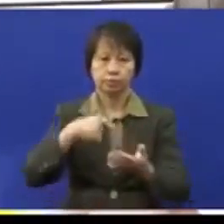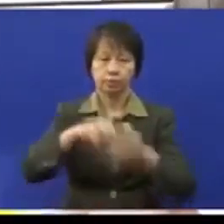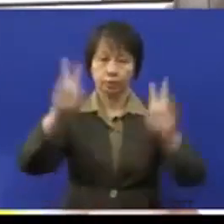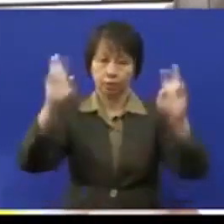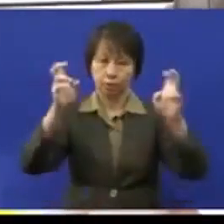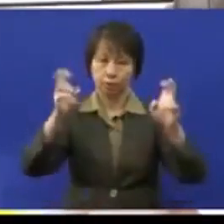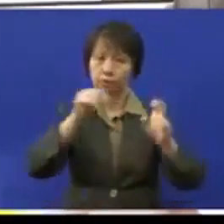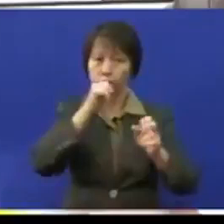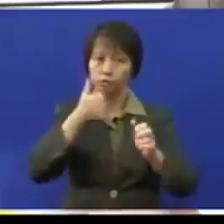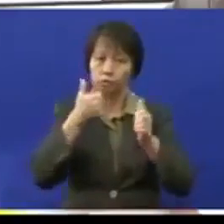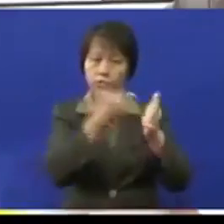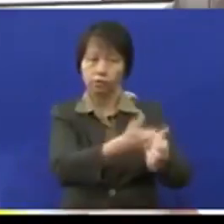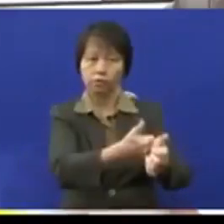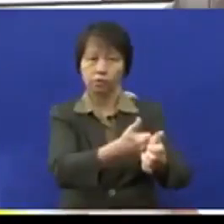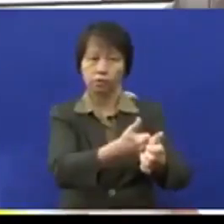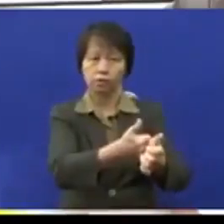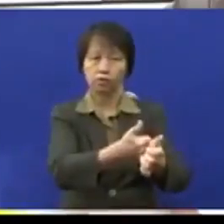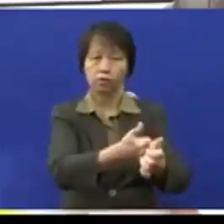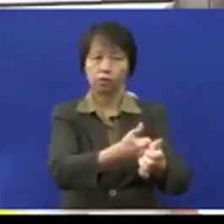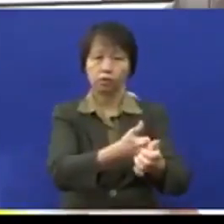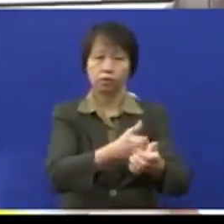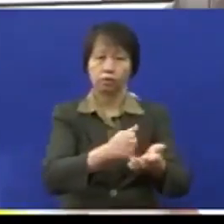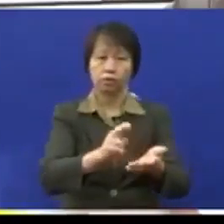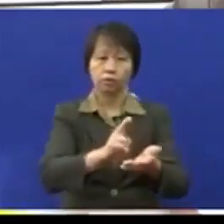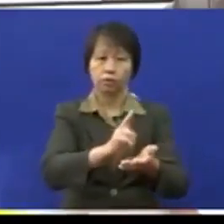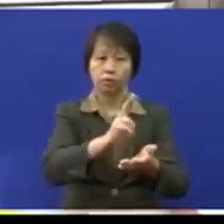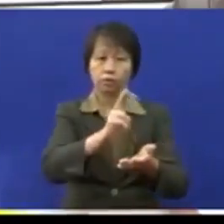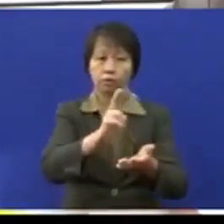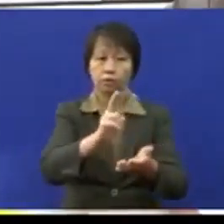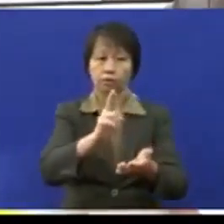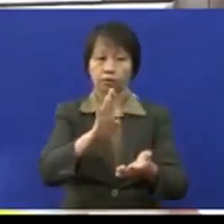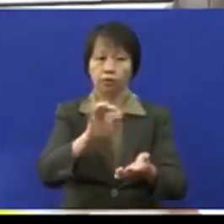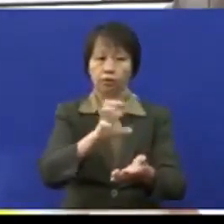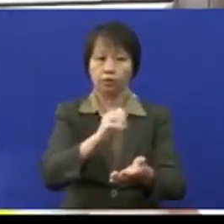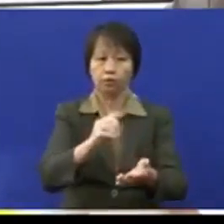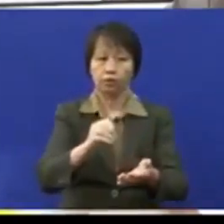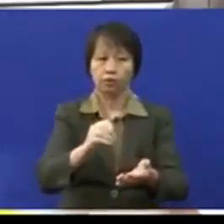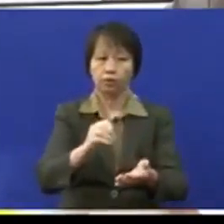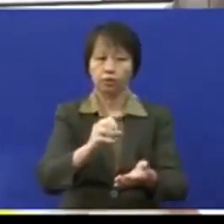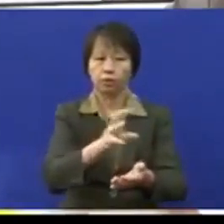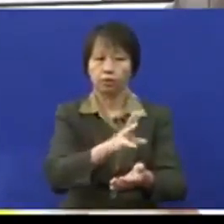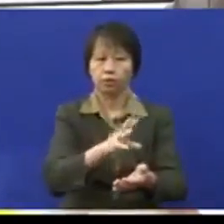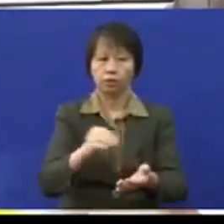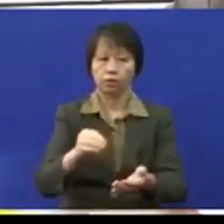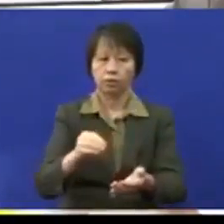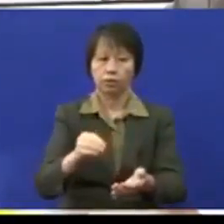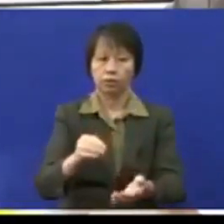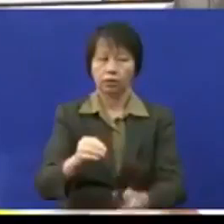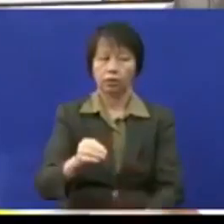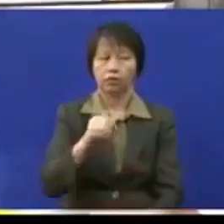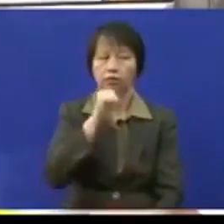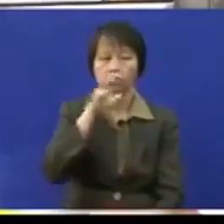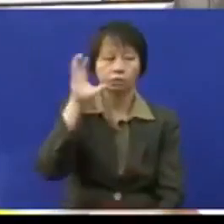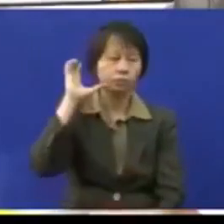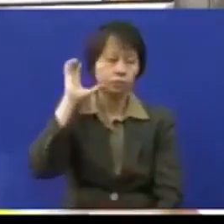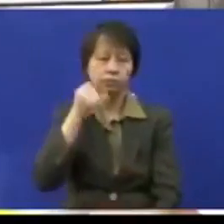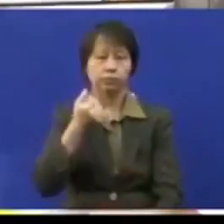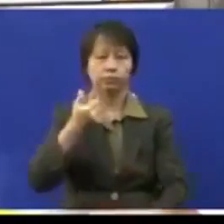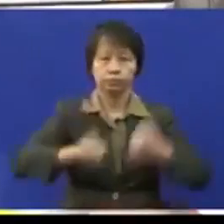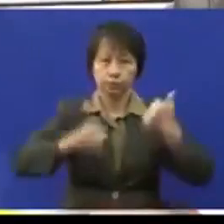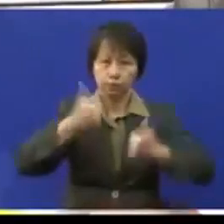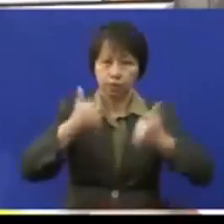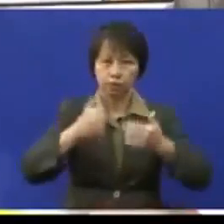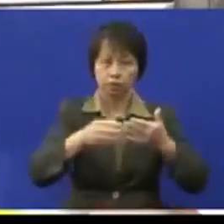ketidakpatuhan kepada universal building bylaw dan juga persons with disability X 2008 di mana sama ada